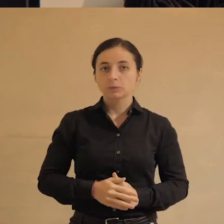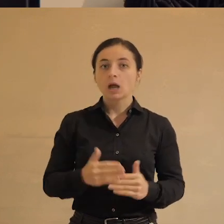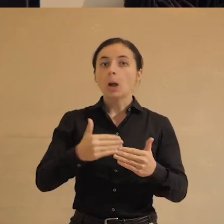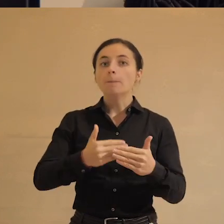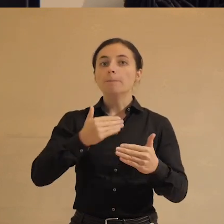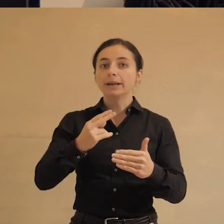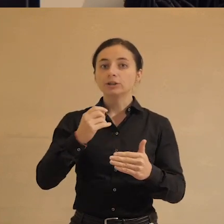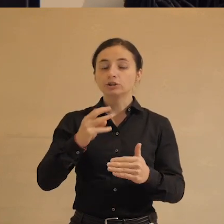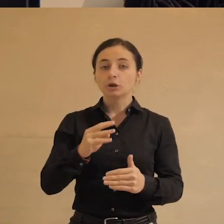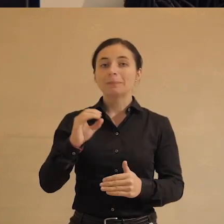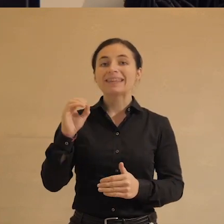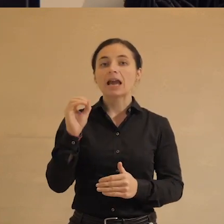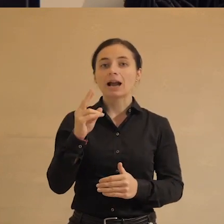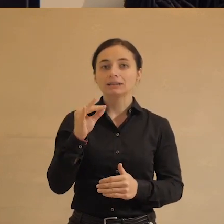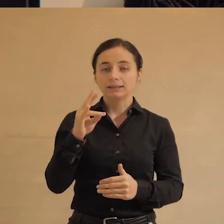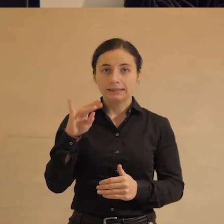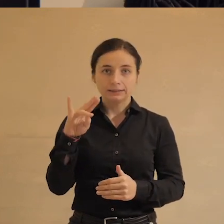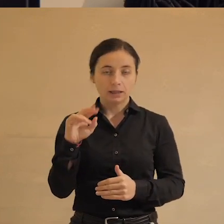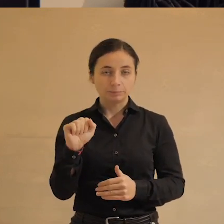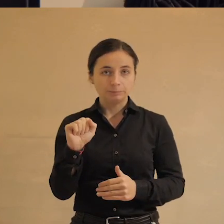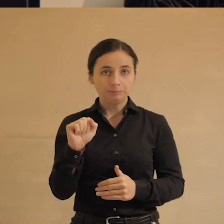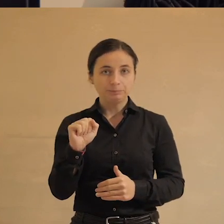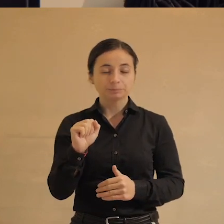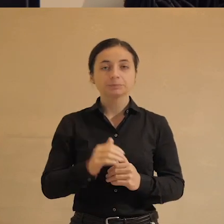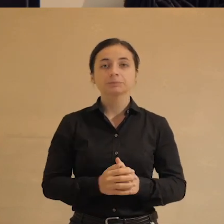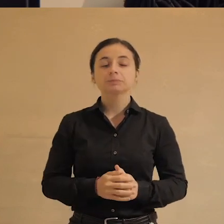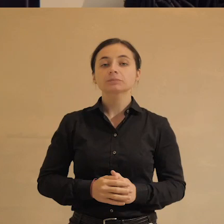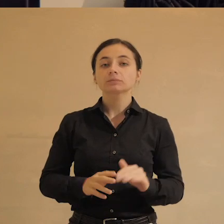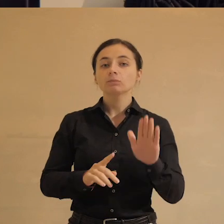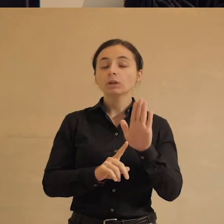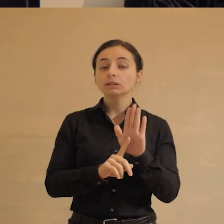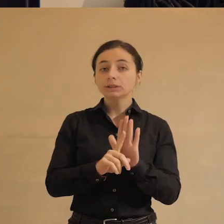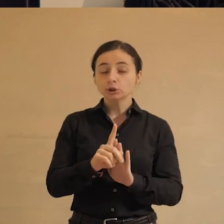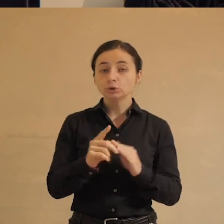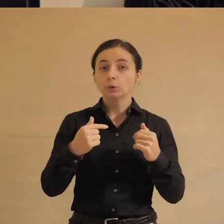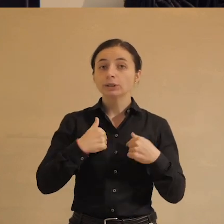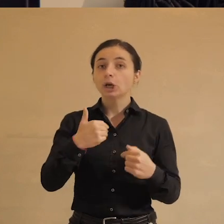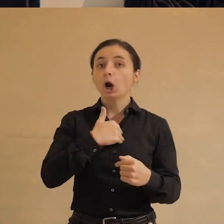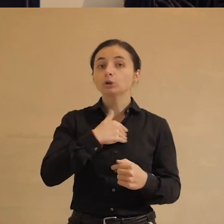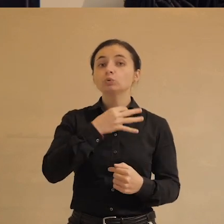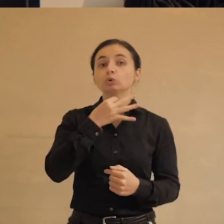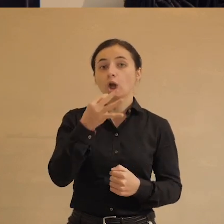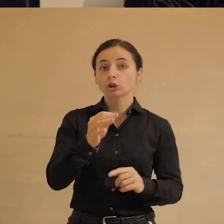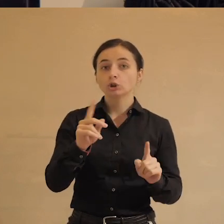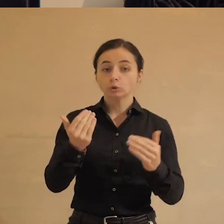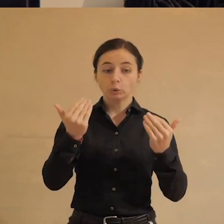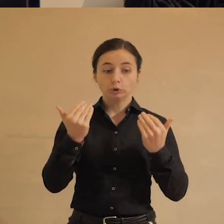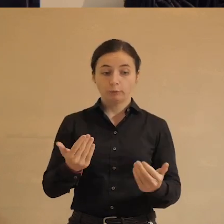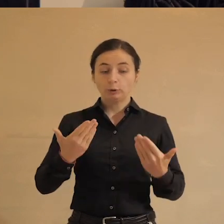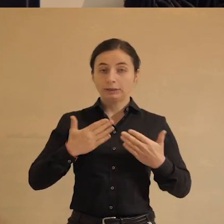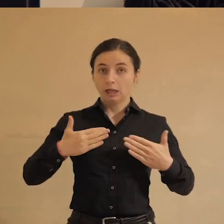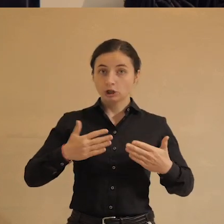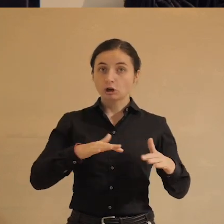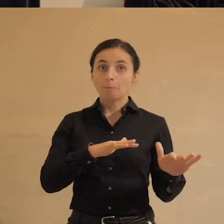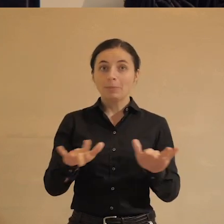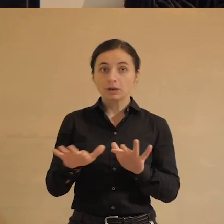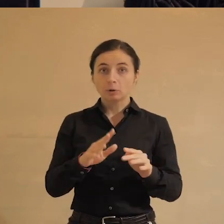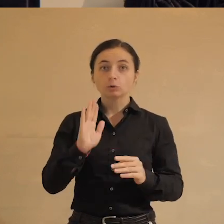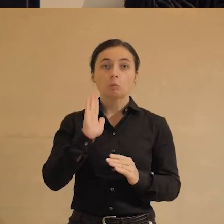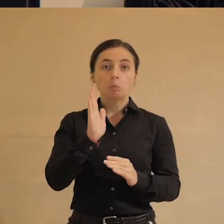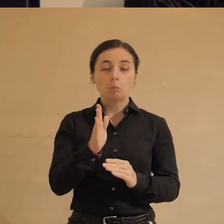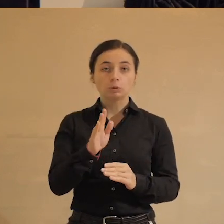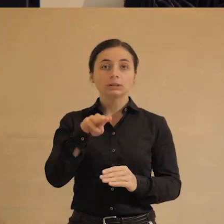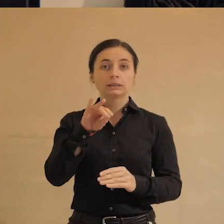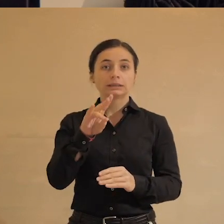Прежде чем Екатерина начнет, я хочу сказать, что сегодня наше мероприятие ведется в